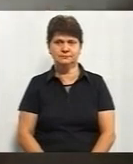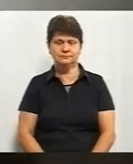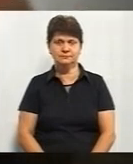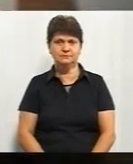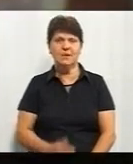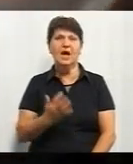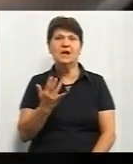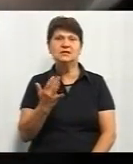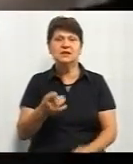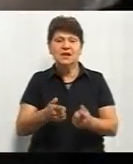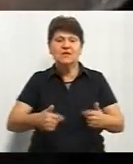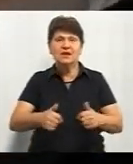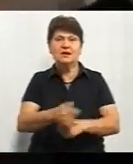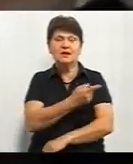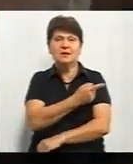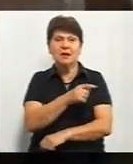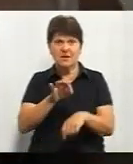Скільки у вас в відділенні людей?